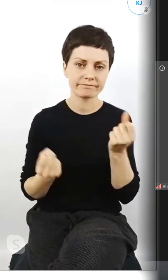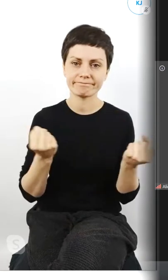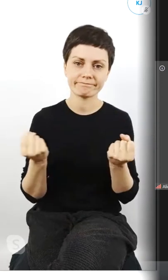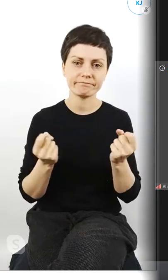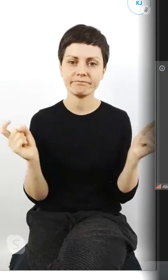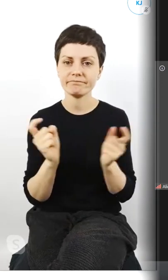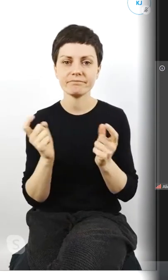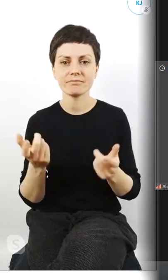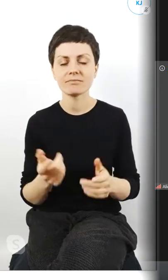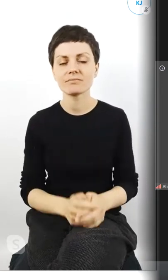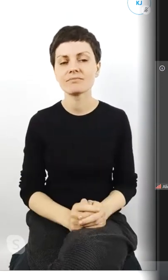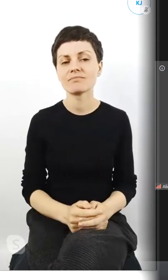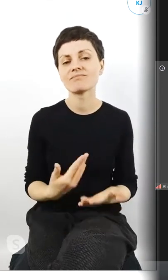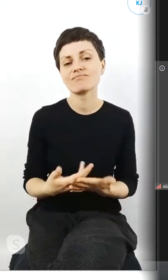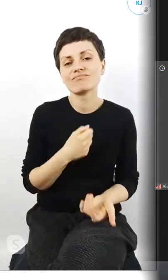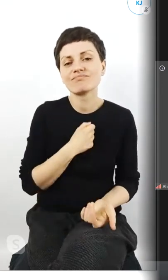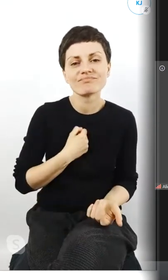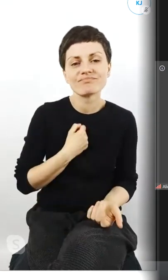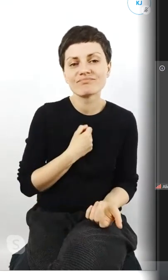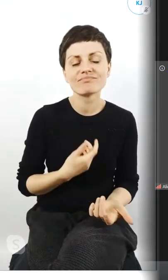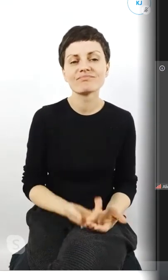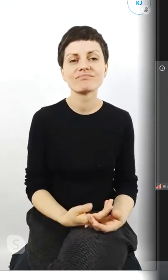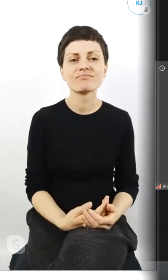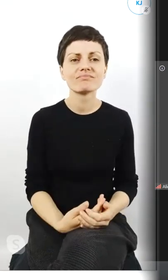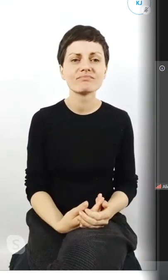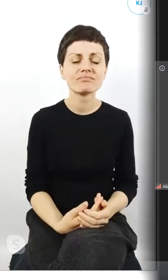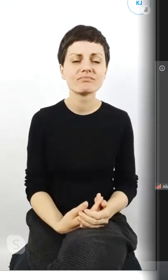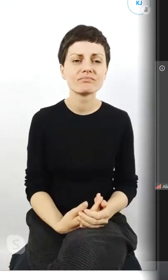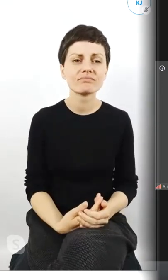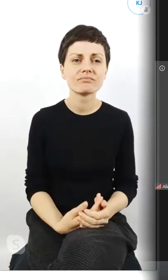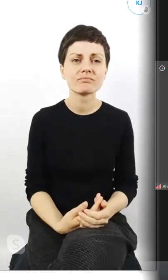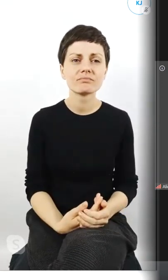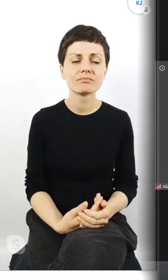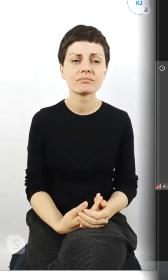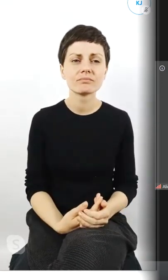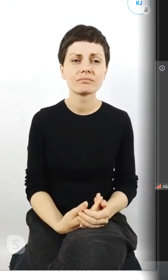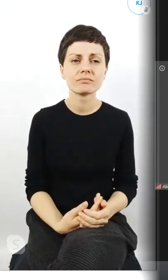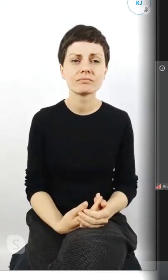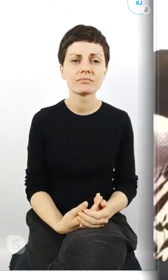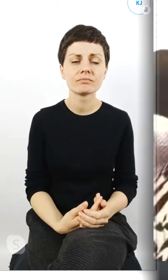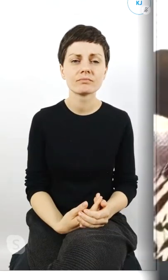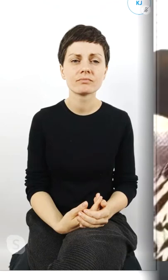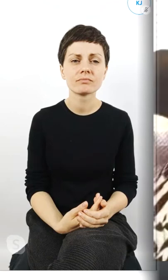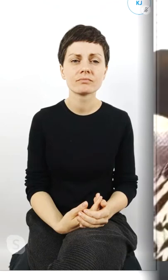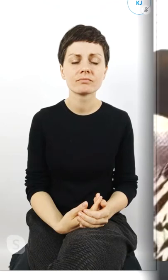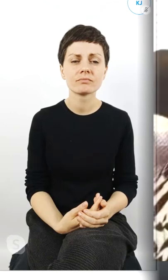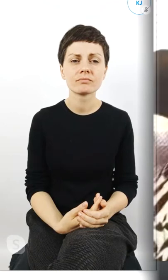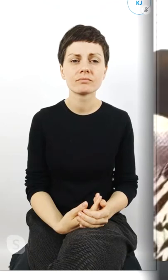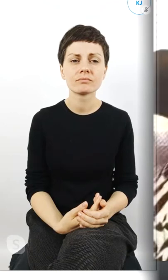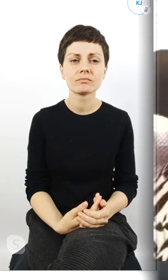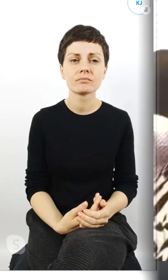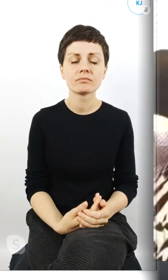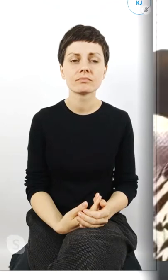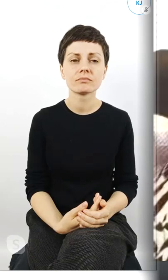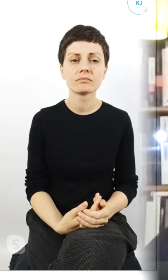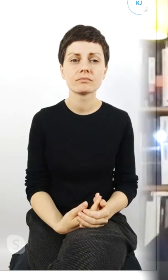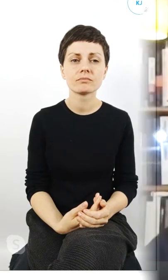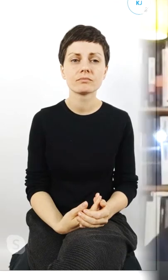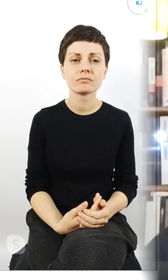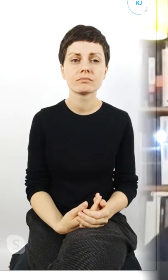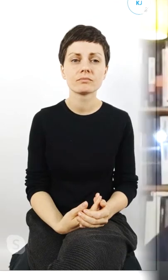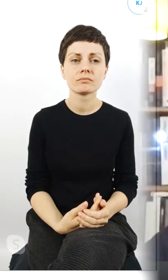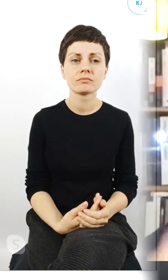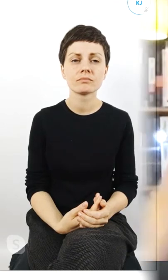niestety to jest ok dzięki